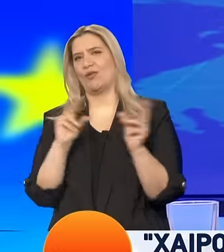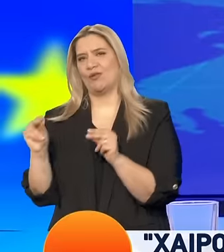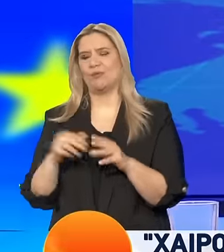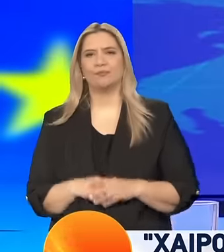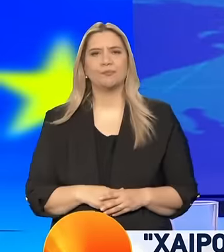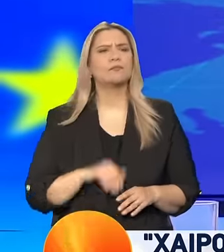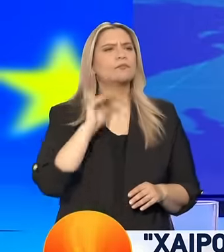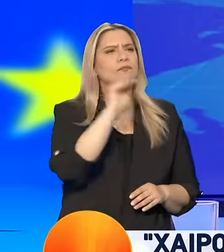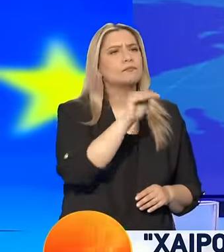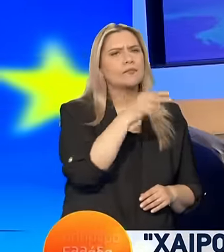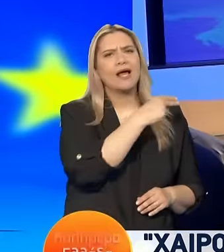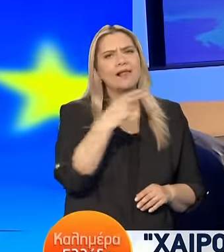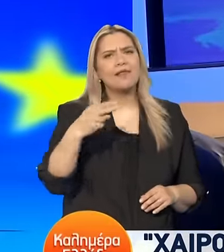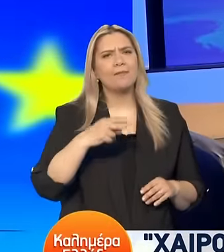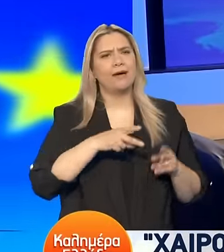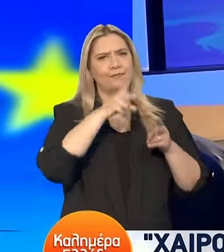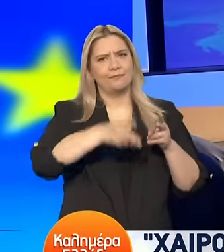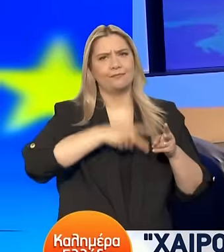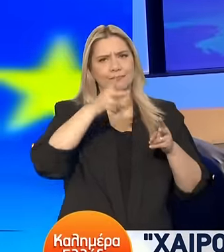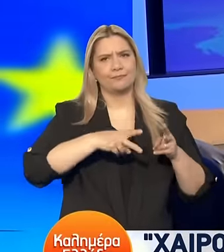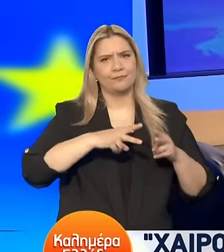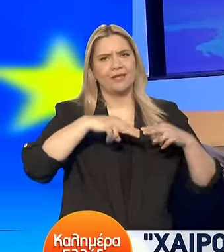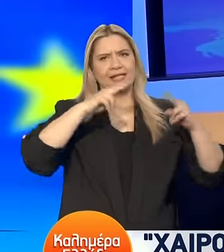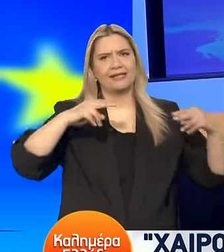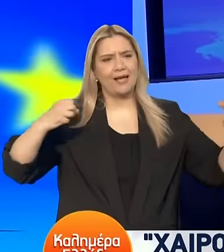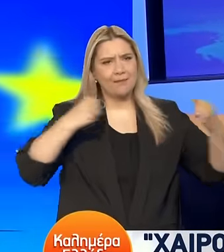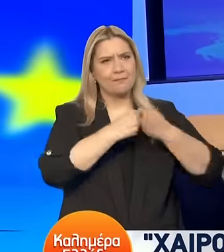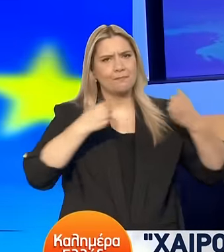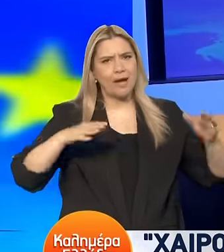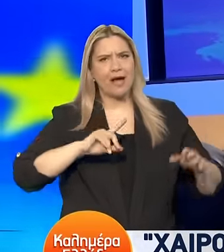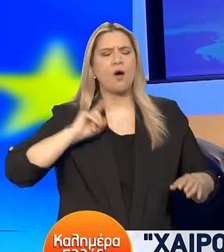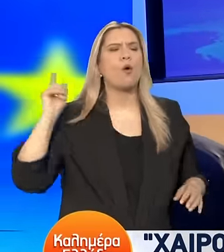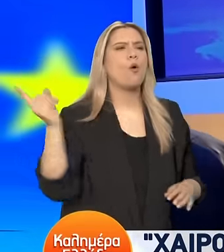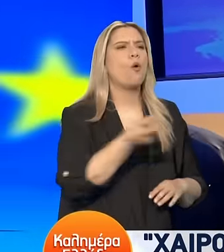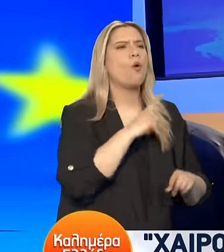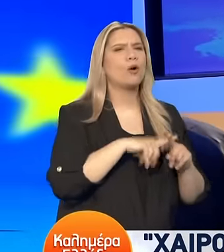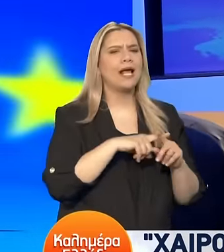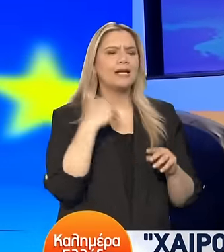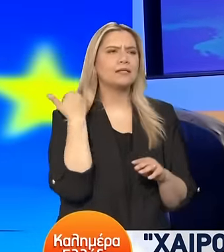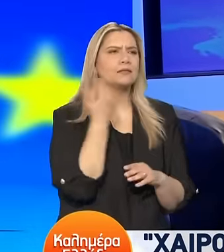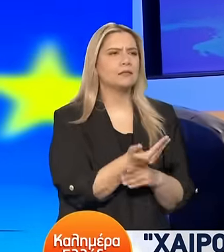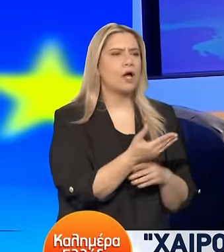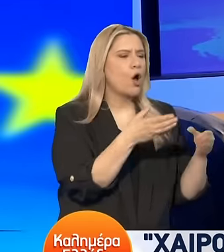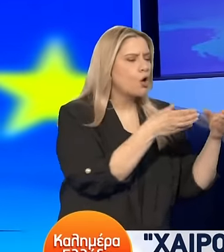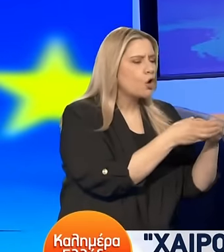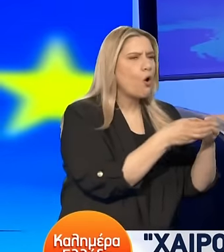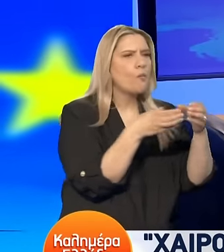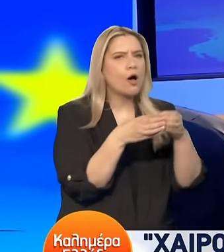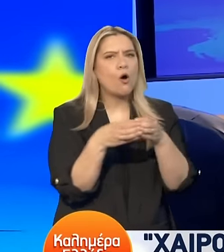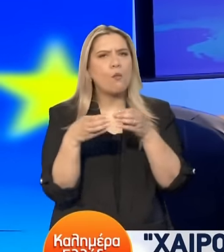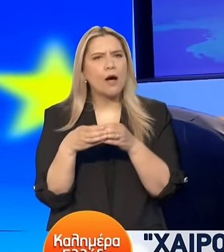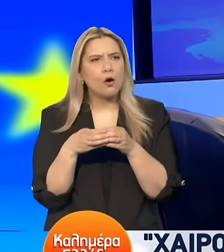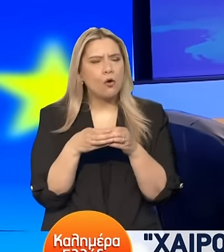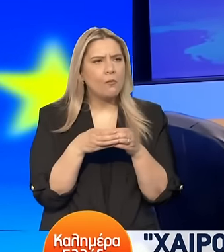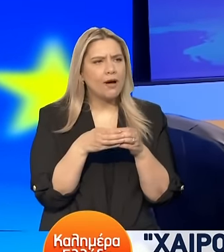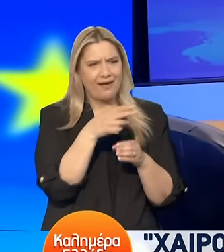Ένα αίτημα από όλους τους Έλληνες Το κάθε κόμμα αντιμετωπίζει το θέμα